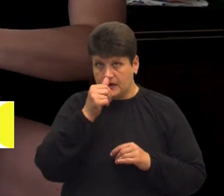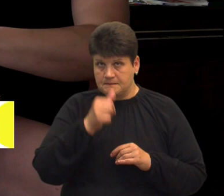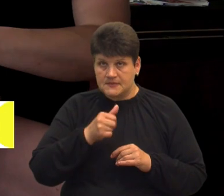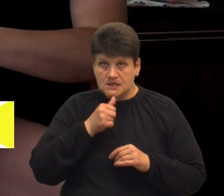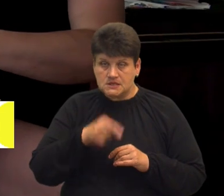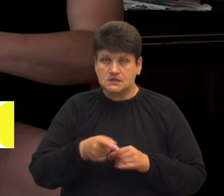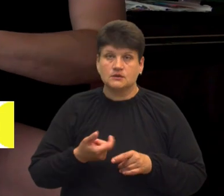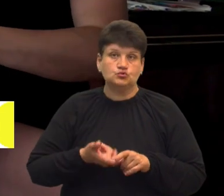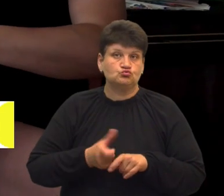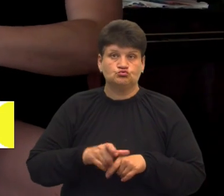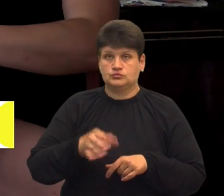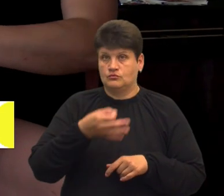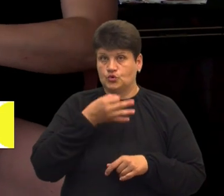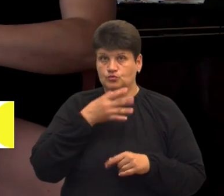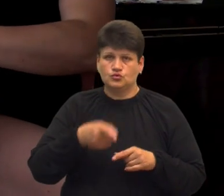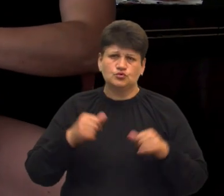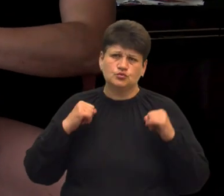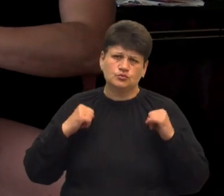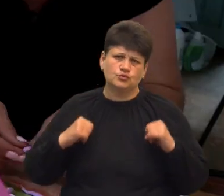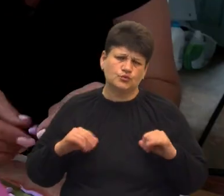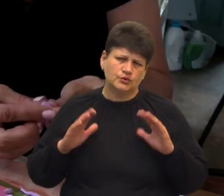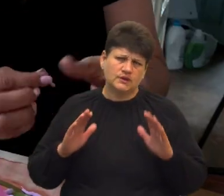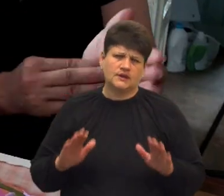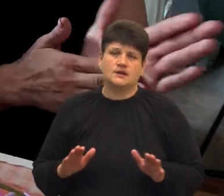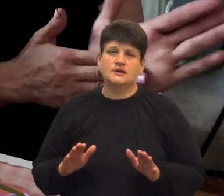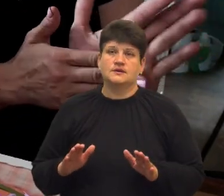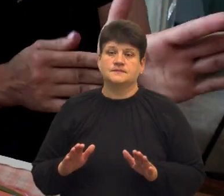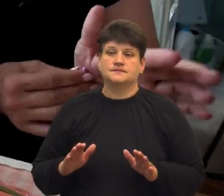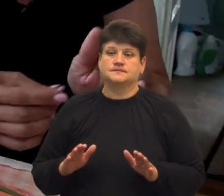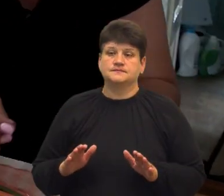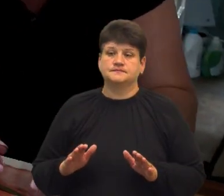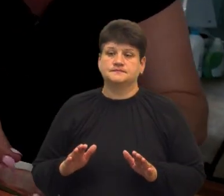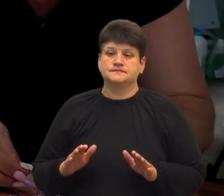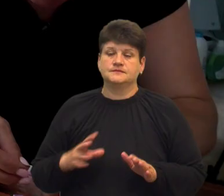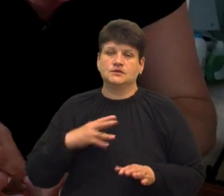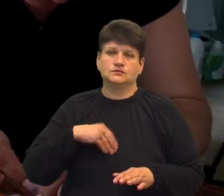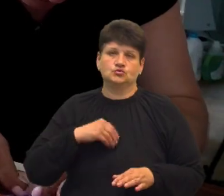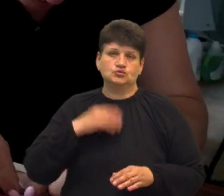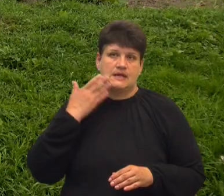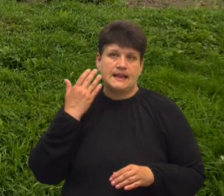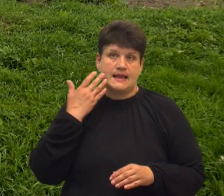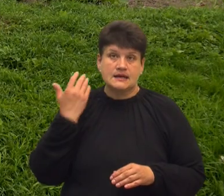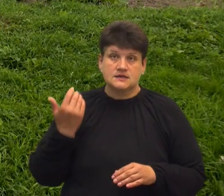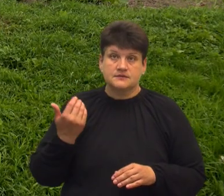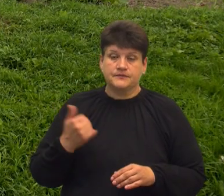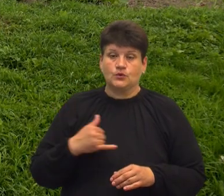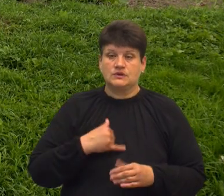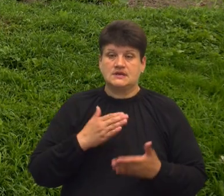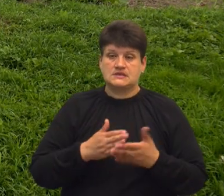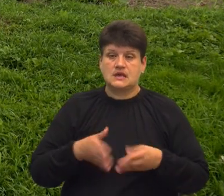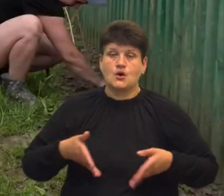Нам тут дуже подобається, тут спокійно, дуже, знаєте, на душі якось легше. Є в нас огород